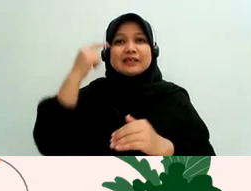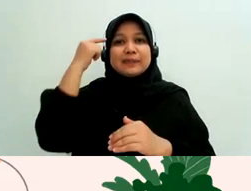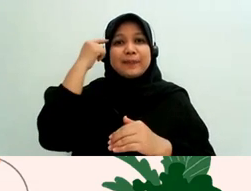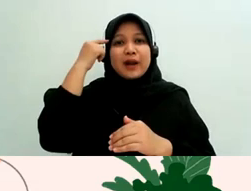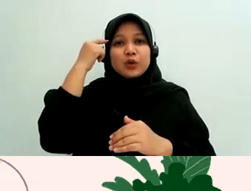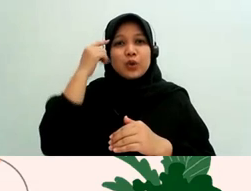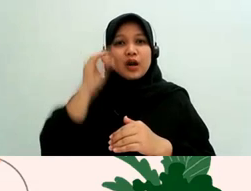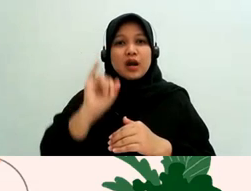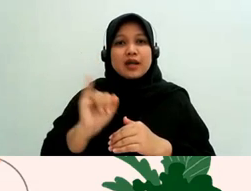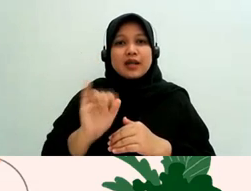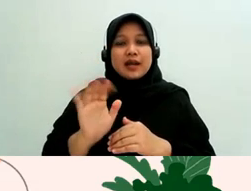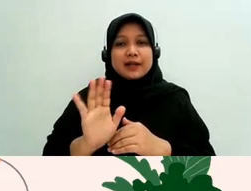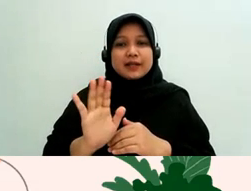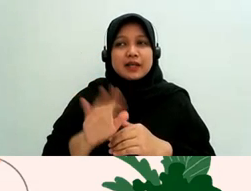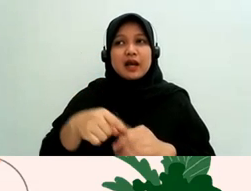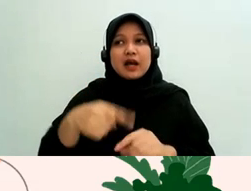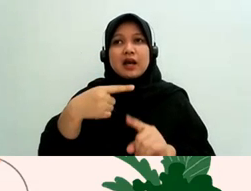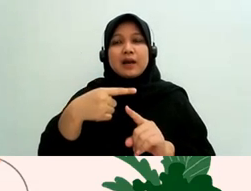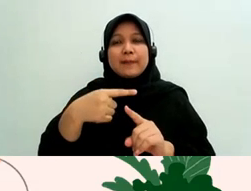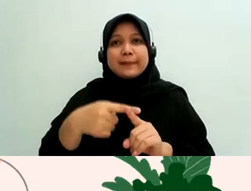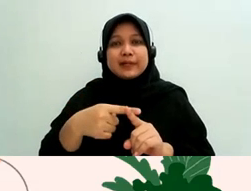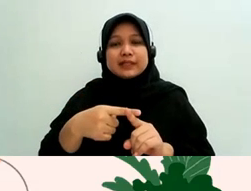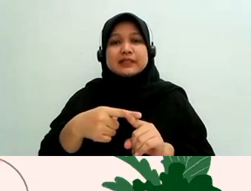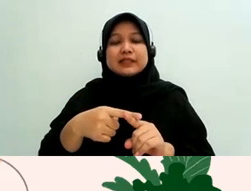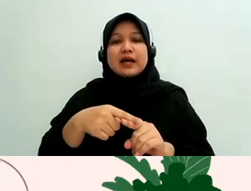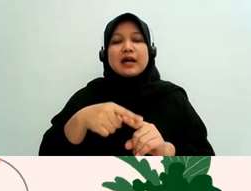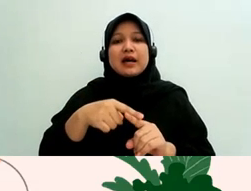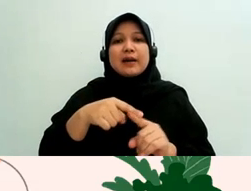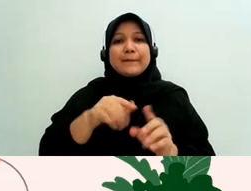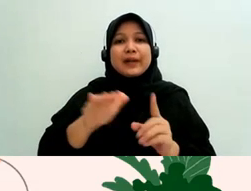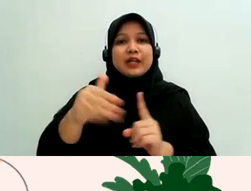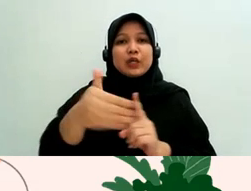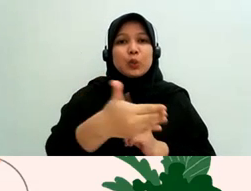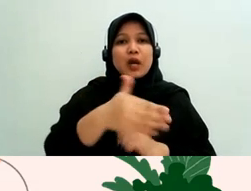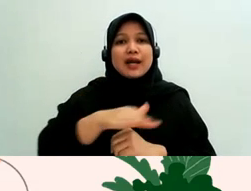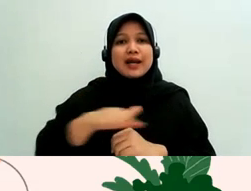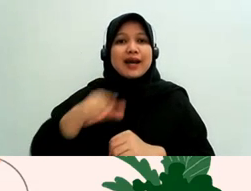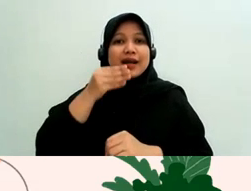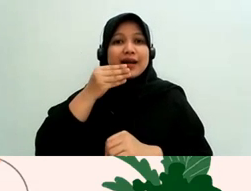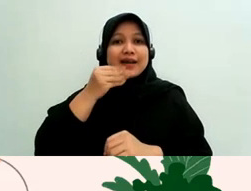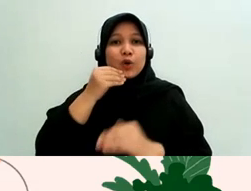terhadap anak di bawah umur misalnya yang terlibat dalam suatu perkara